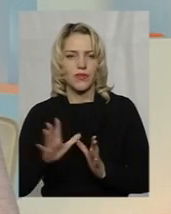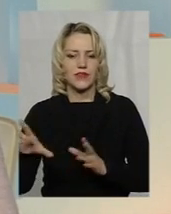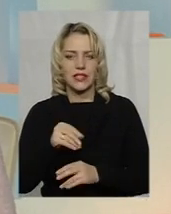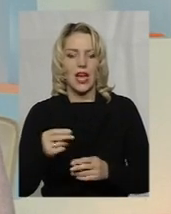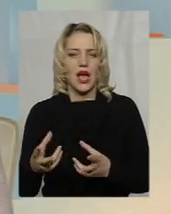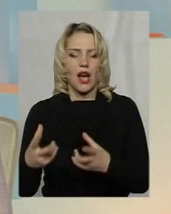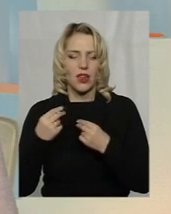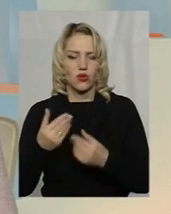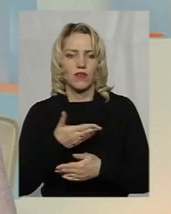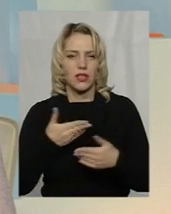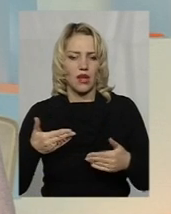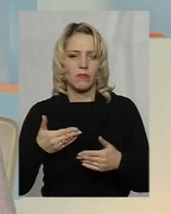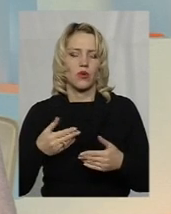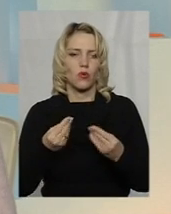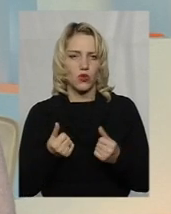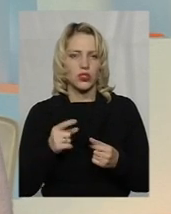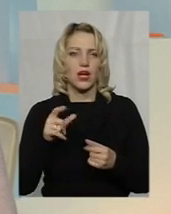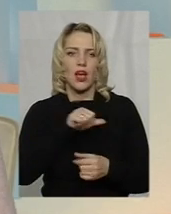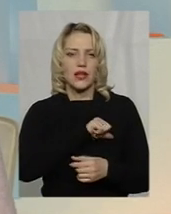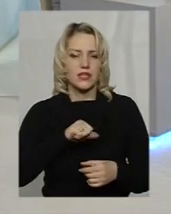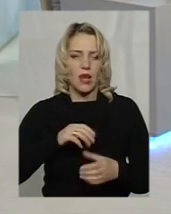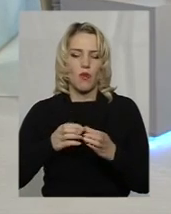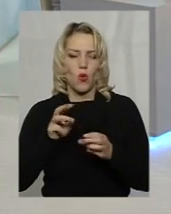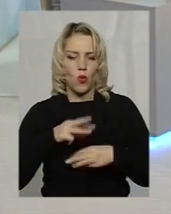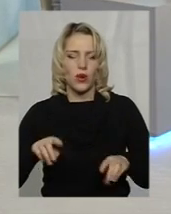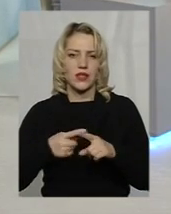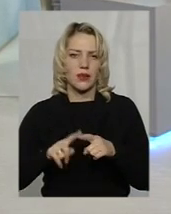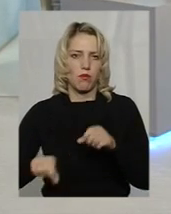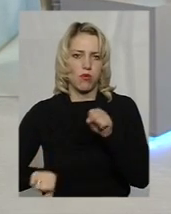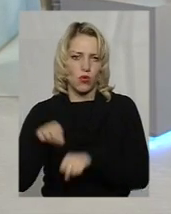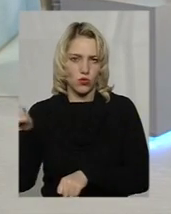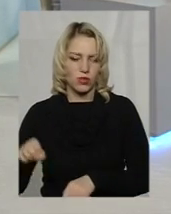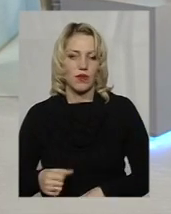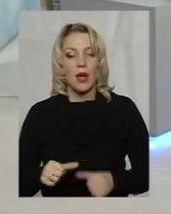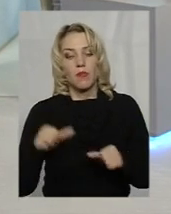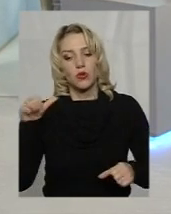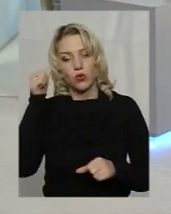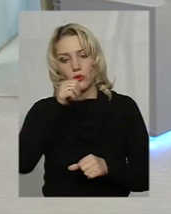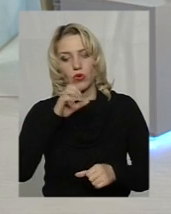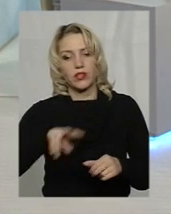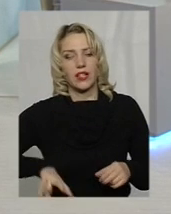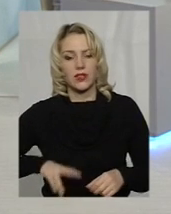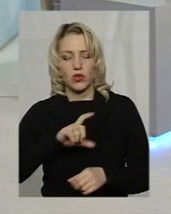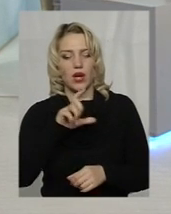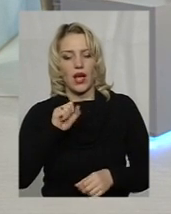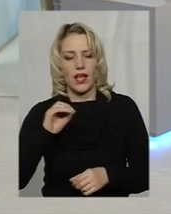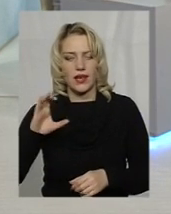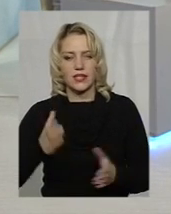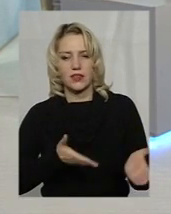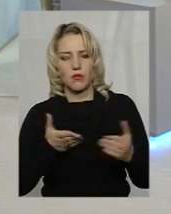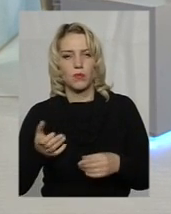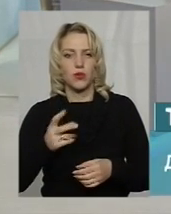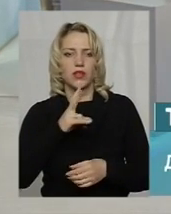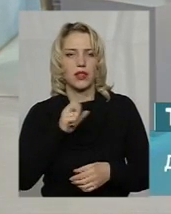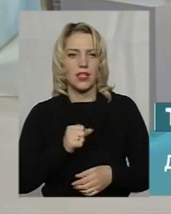Тобто, уряд сам закон і порушує своїми постановами. Пам'ятаю, що минулого року директора ХС запрошували з доповіддю на сесію обласної ради,